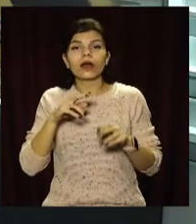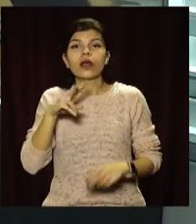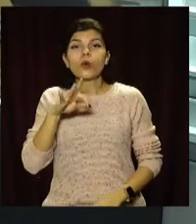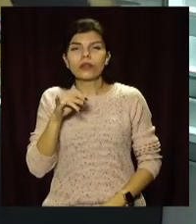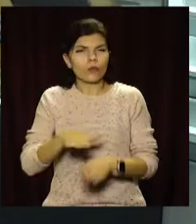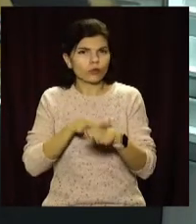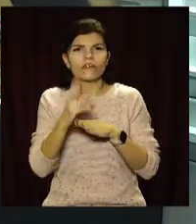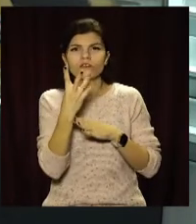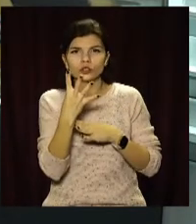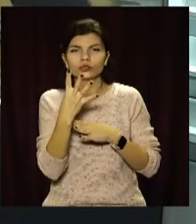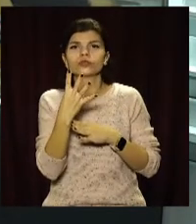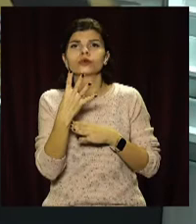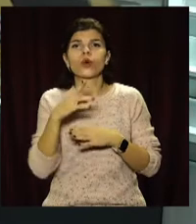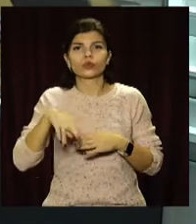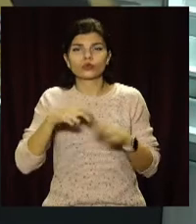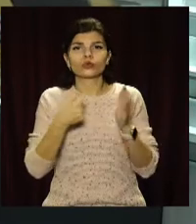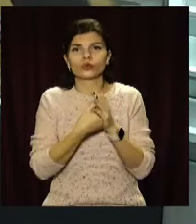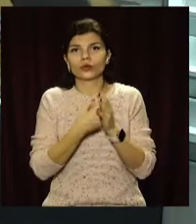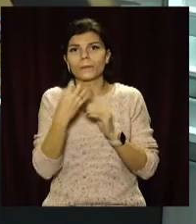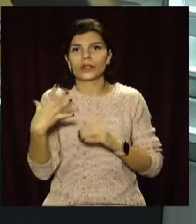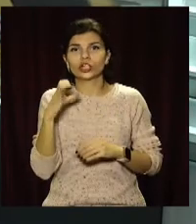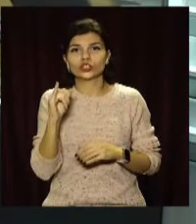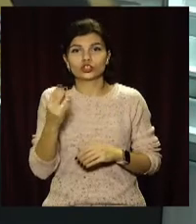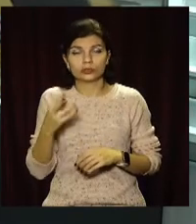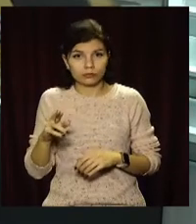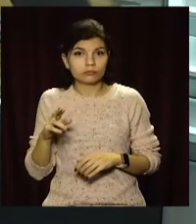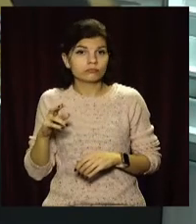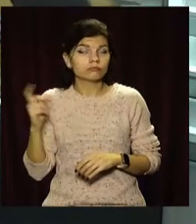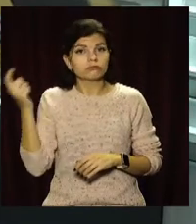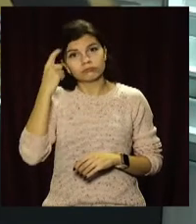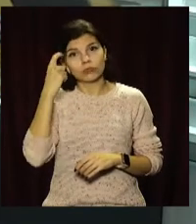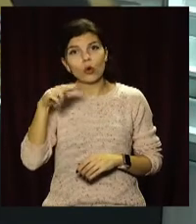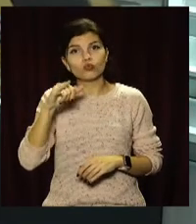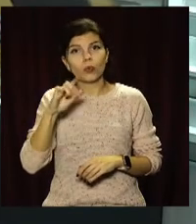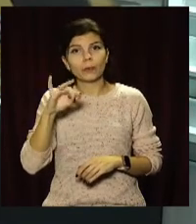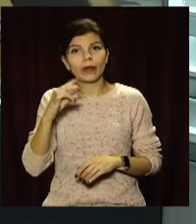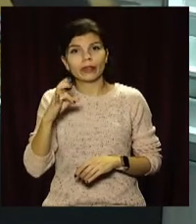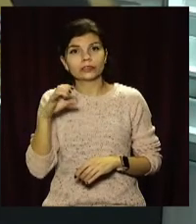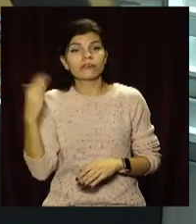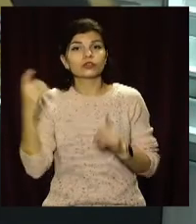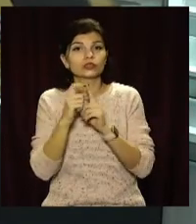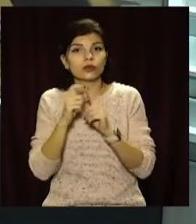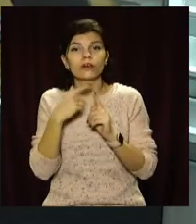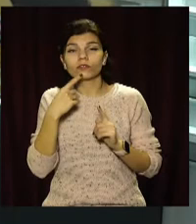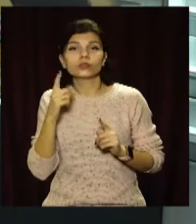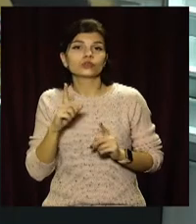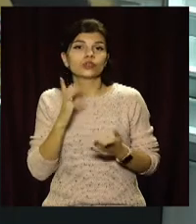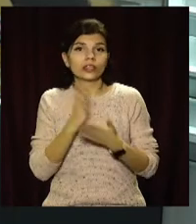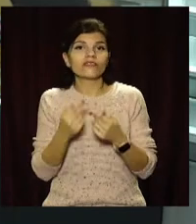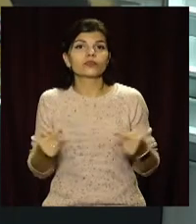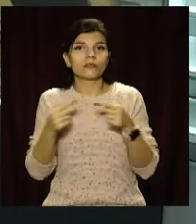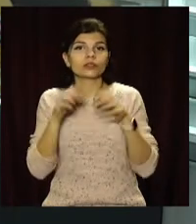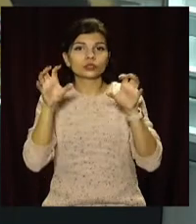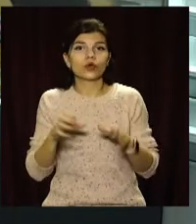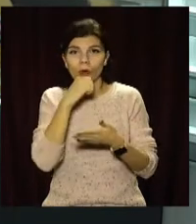грудня до 15 січня. Про це повідомив нардеп Олександр Дубінський. За його словами, вже навіть є відповідний